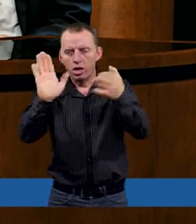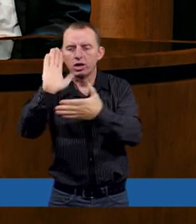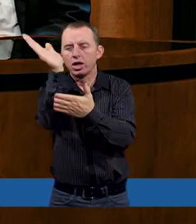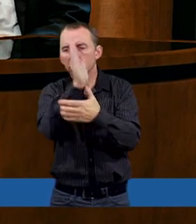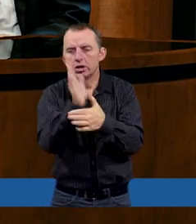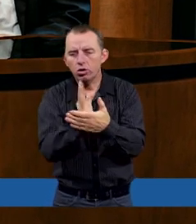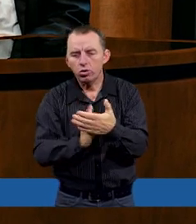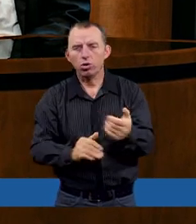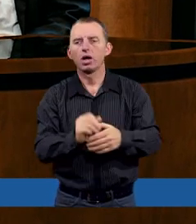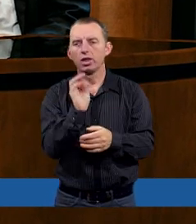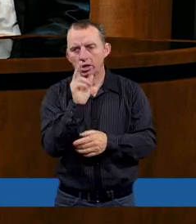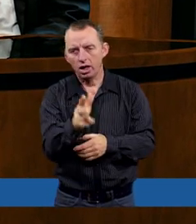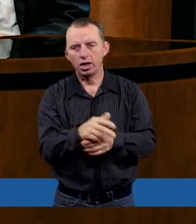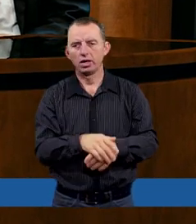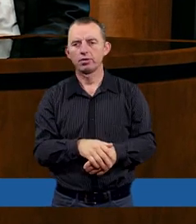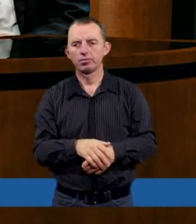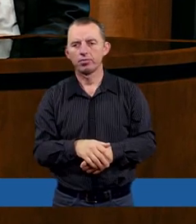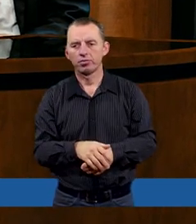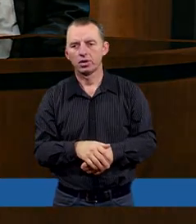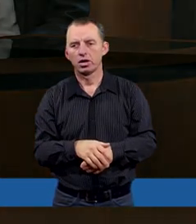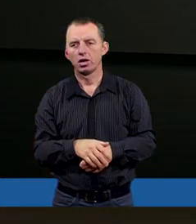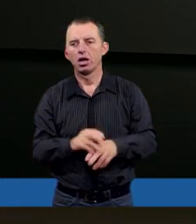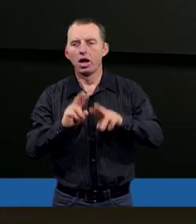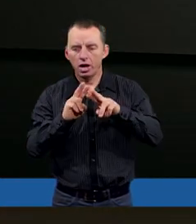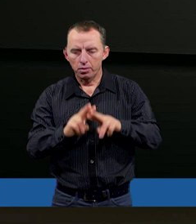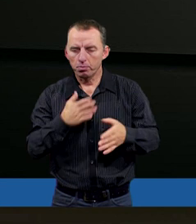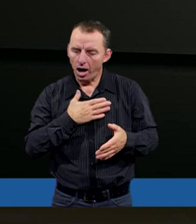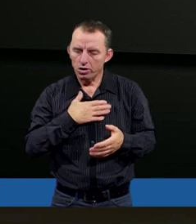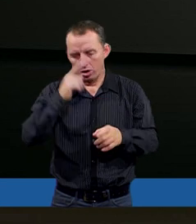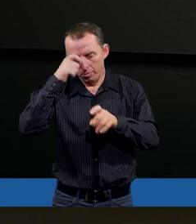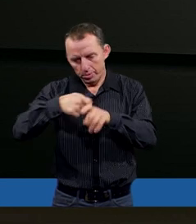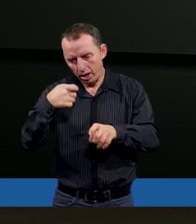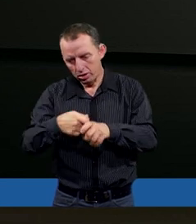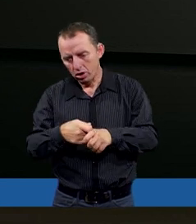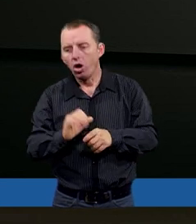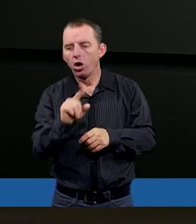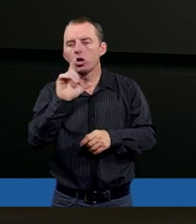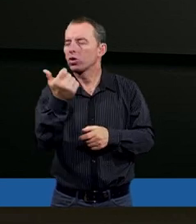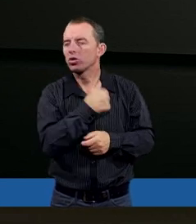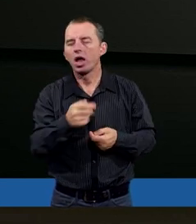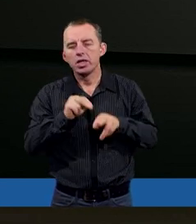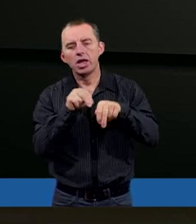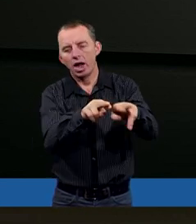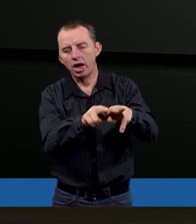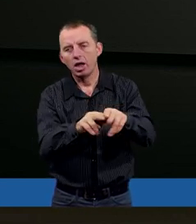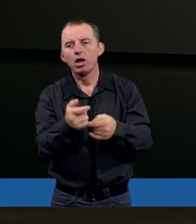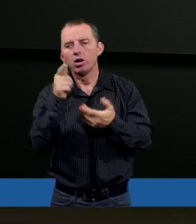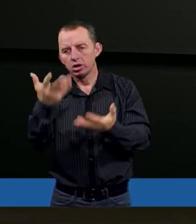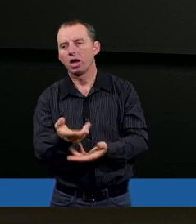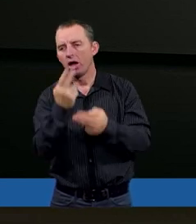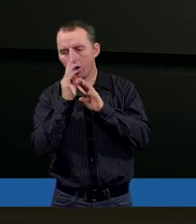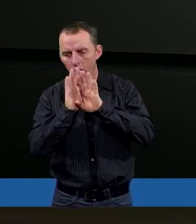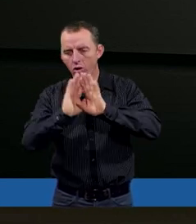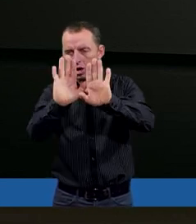skruchy. Dokładnie. Tak? Że roszczą sobie pretensje o coś, co im się nie należy, ale Bóg chce, żeby